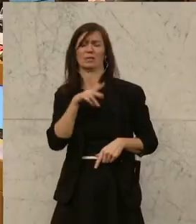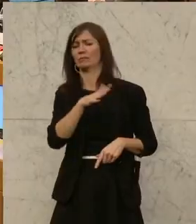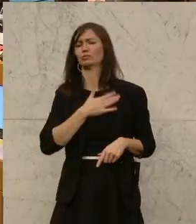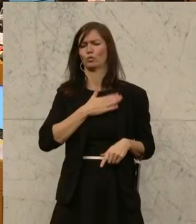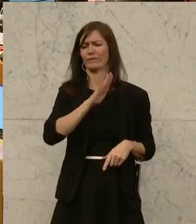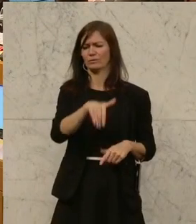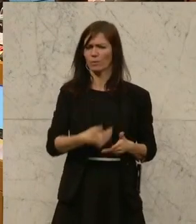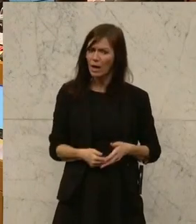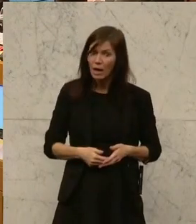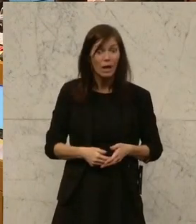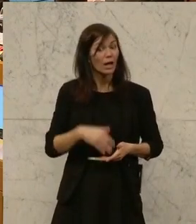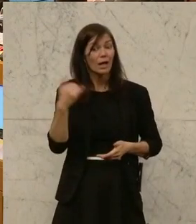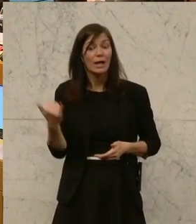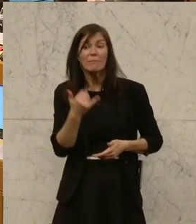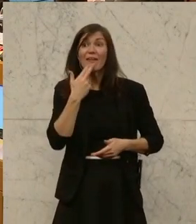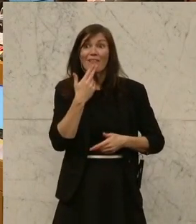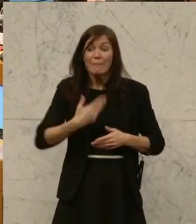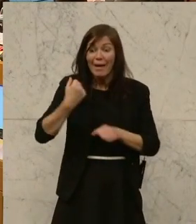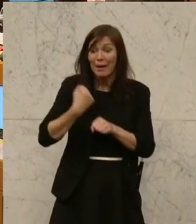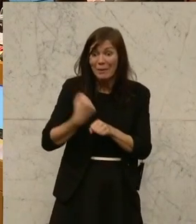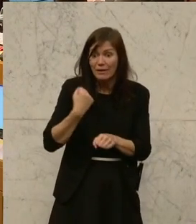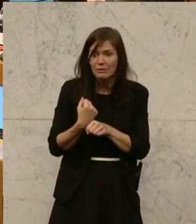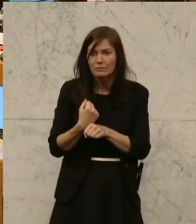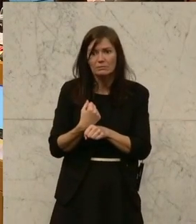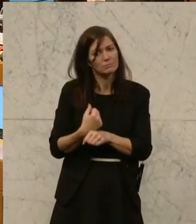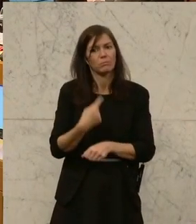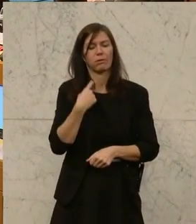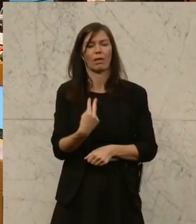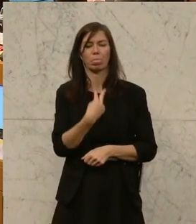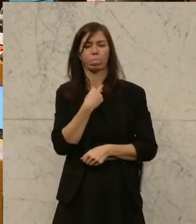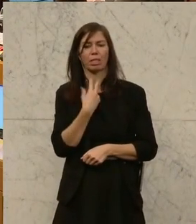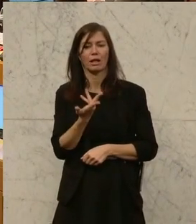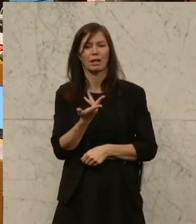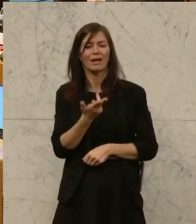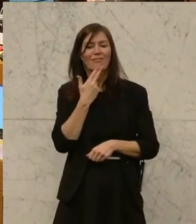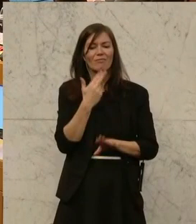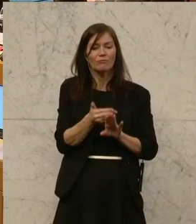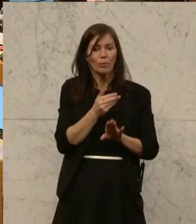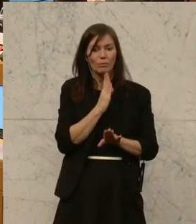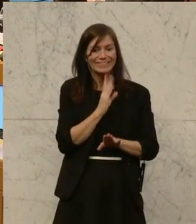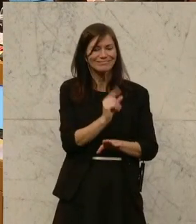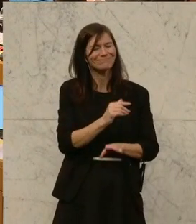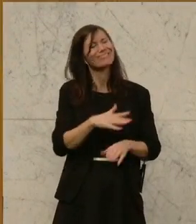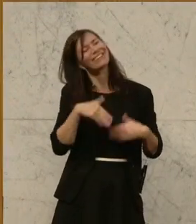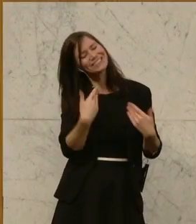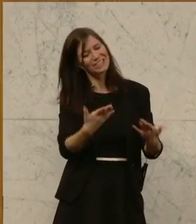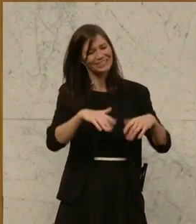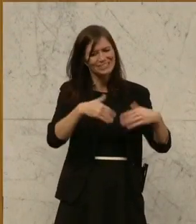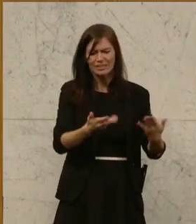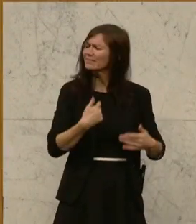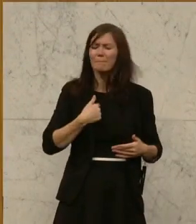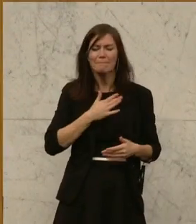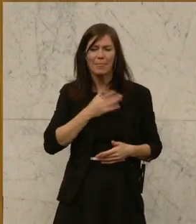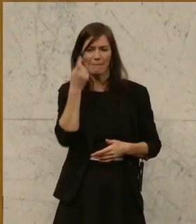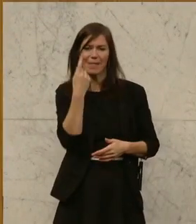bestraft immer die, die mehr arbeiten und belohnt die, die möglichst früh in Pension gehen. Und das ist ein Fehlanreiz,